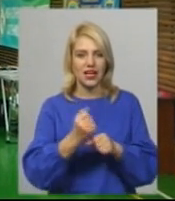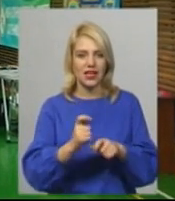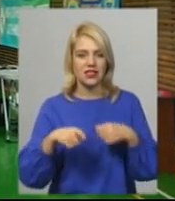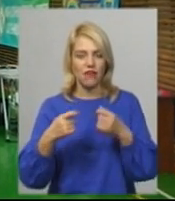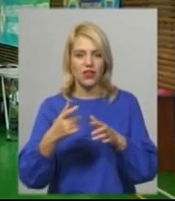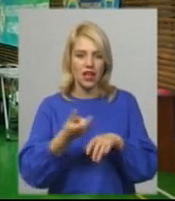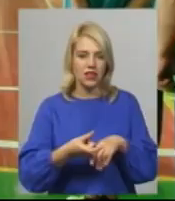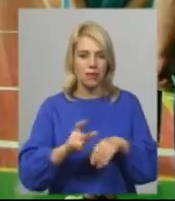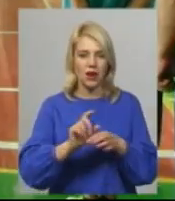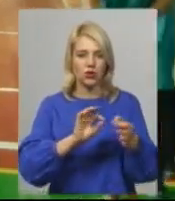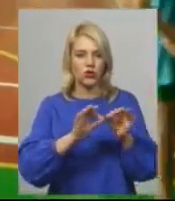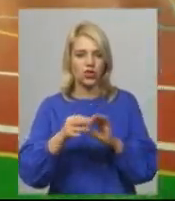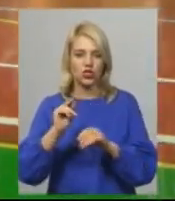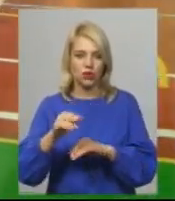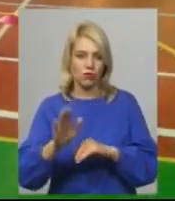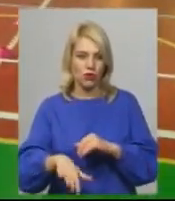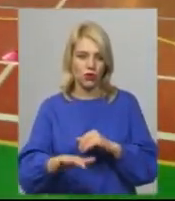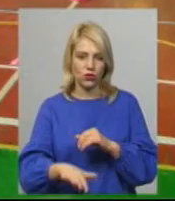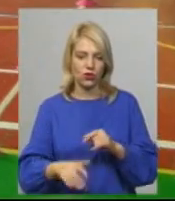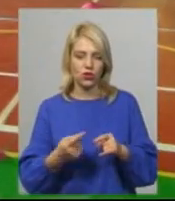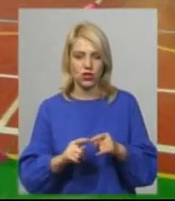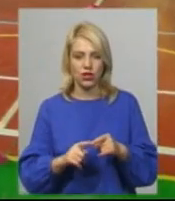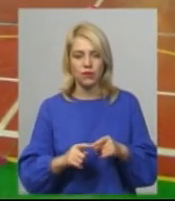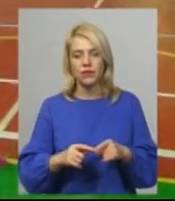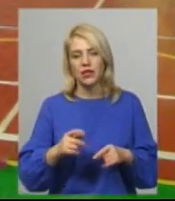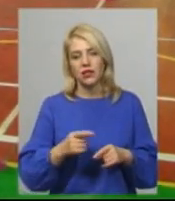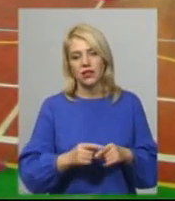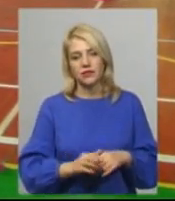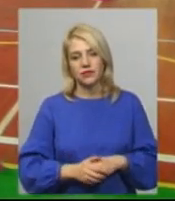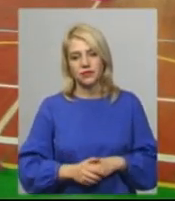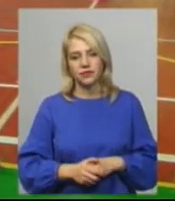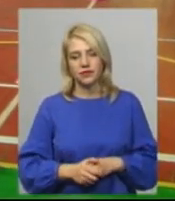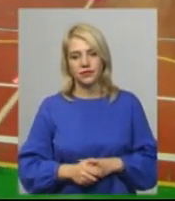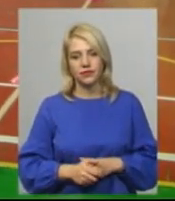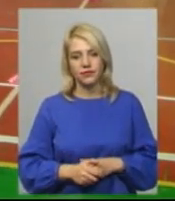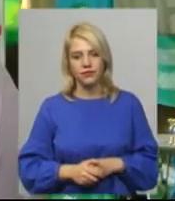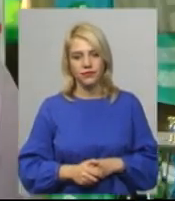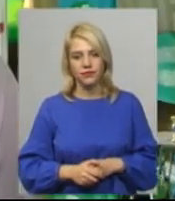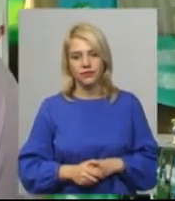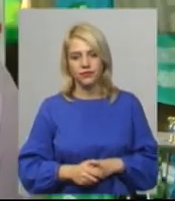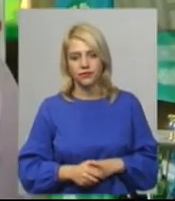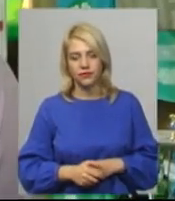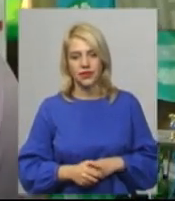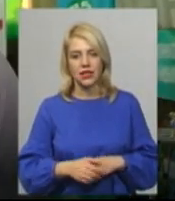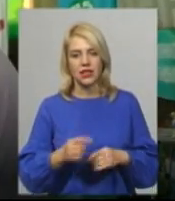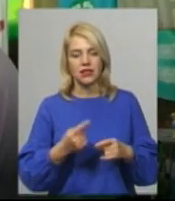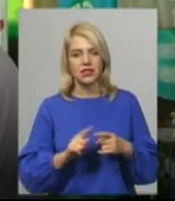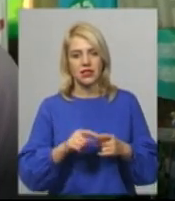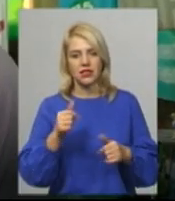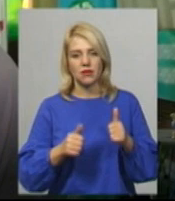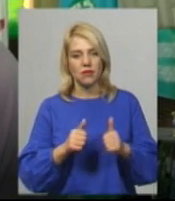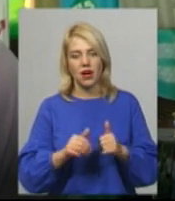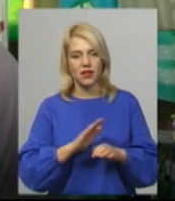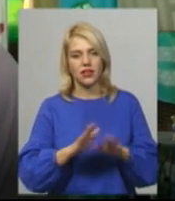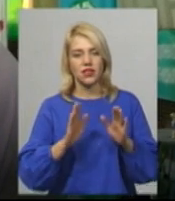складніший, ніж молодший. Щоб перемогти, потрібна згаджена робота усієї команди, говорить Віталій Шкарпета. Дані змагання не лише на